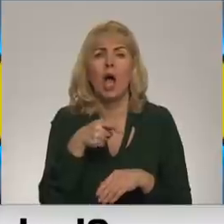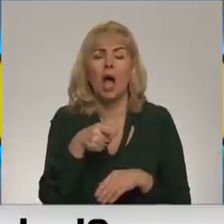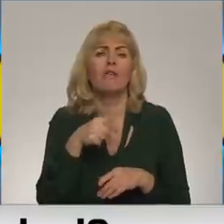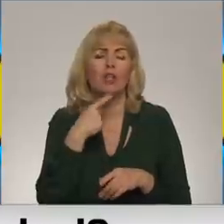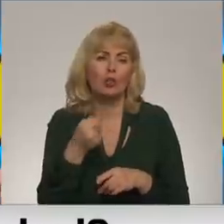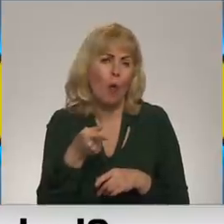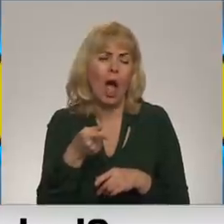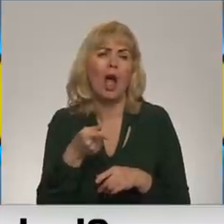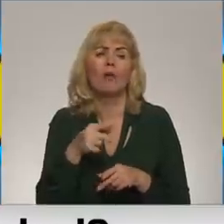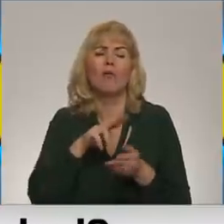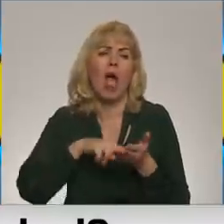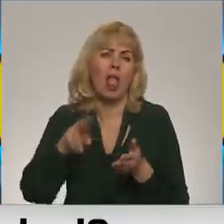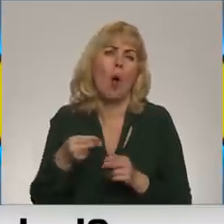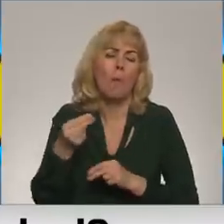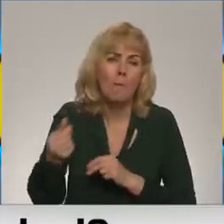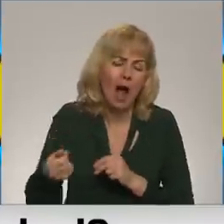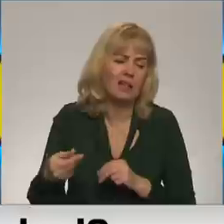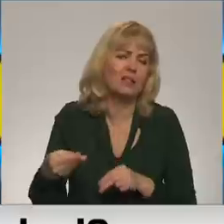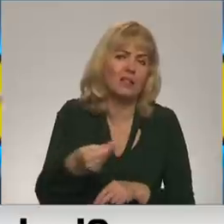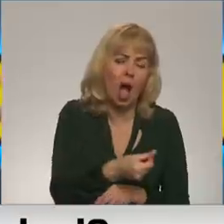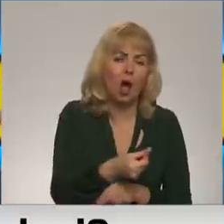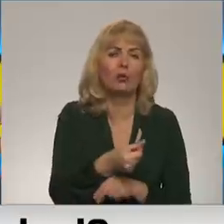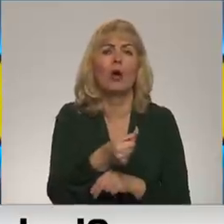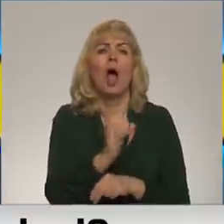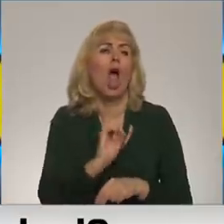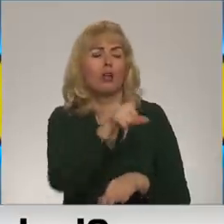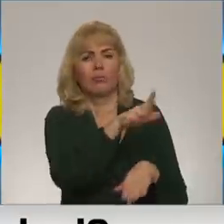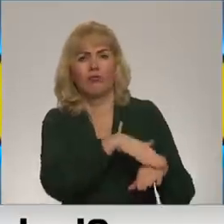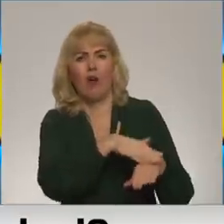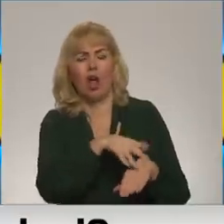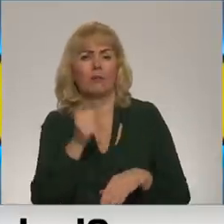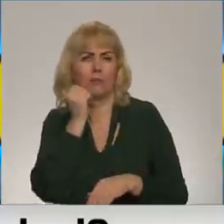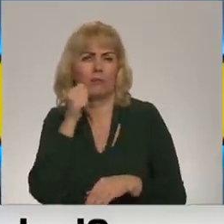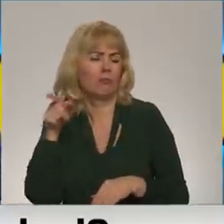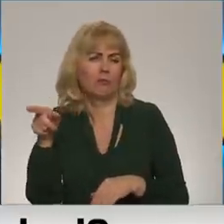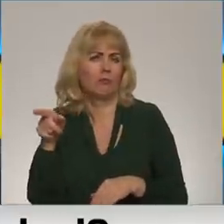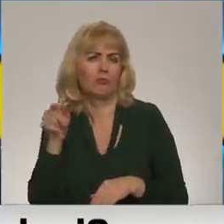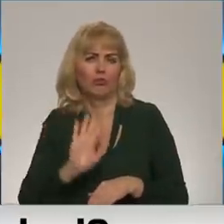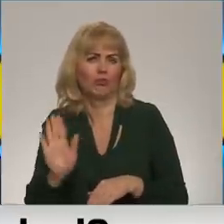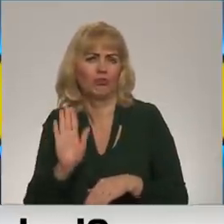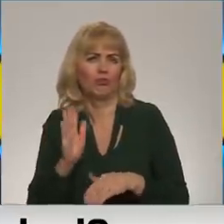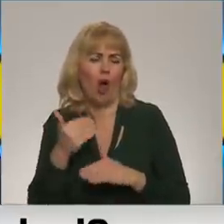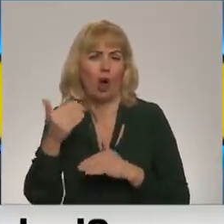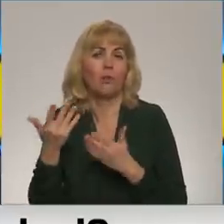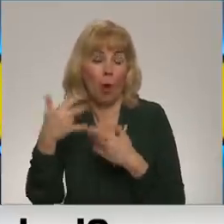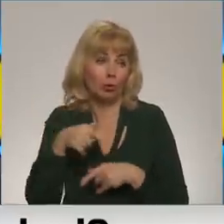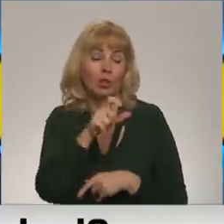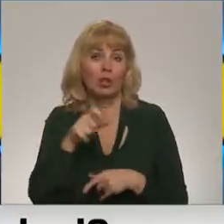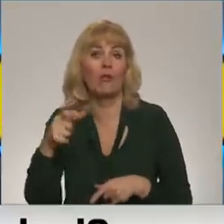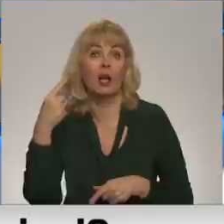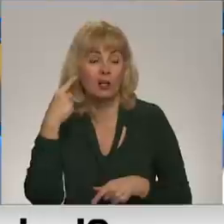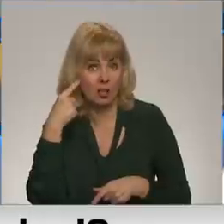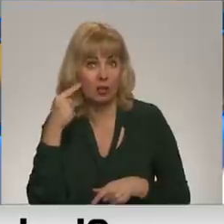maksāt par pirkumiem, neļauj mierīgi tur strādāt uzņēmumiem. Rietumi pie visi vainīga, nevis Kremlis ārpautika. Tas ir tas, ko daudz cilvēku dzird. Ne